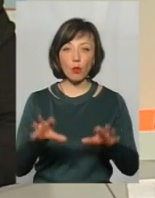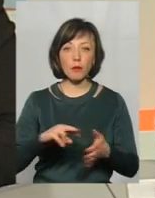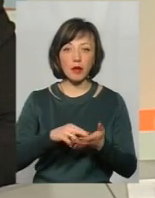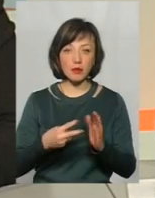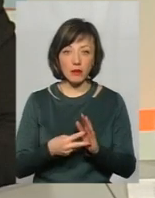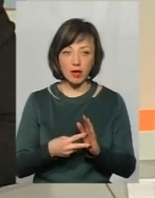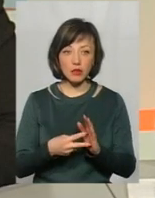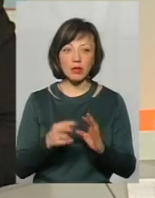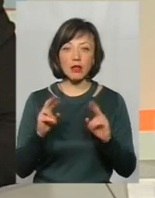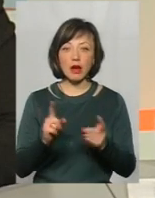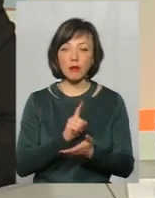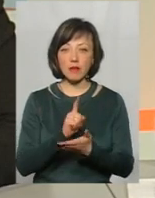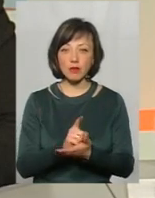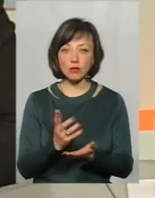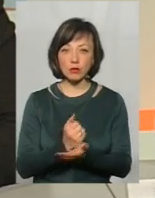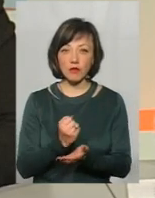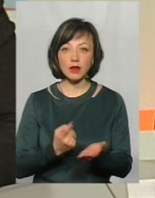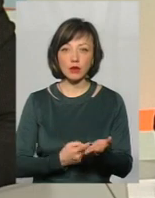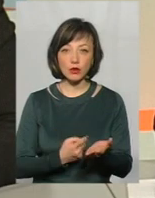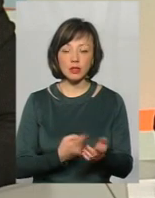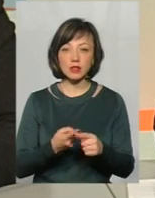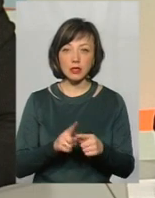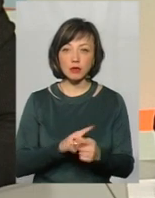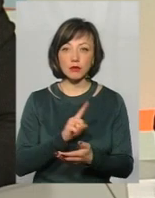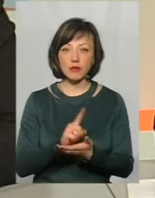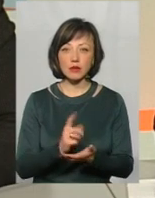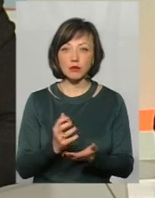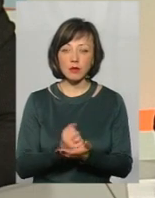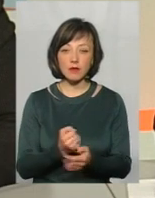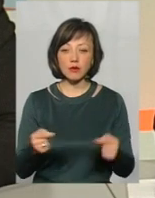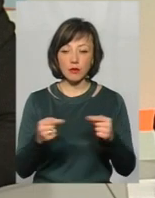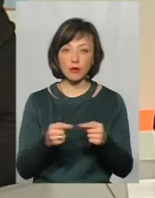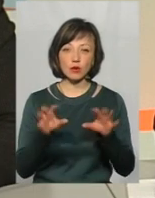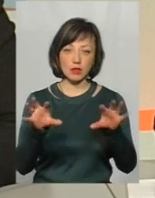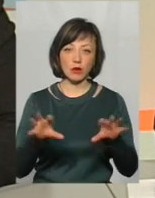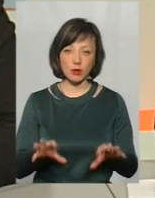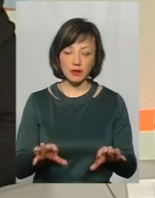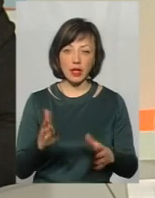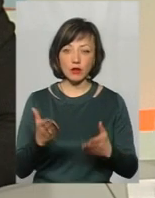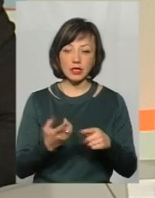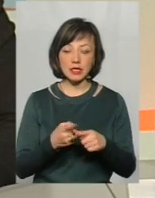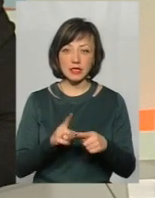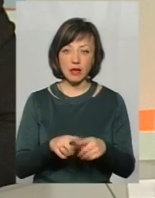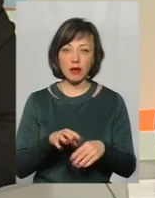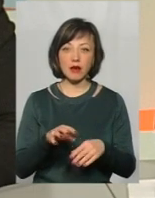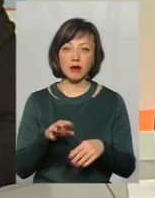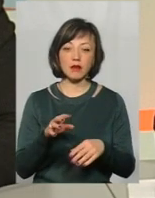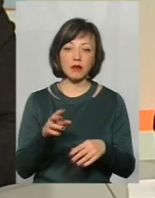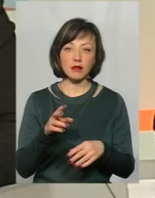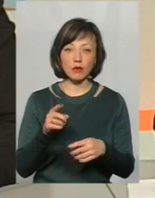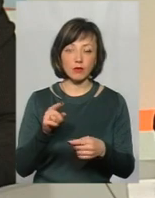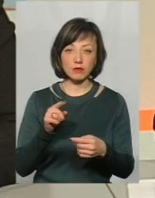в який спосіб повинні здобуватися докази, значить, вони повинні здобуватися в відповідності до вимеченого законодавства. Якщо це відбувається всупереч,